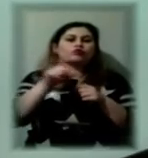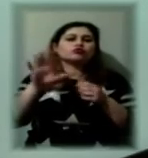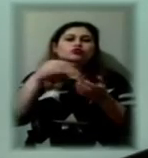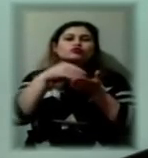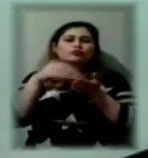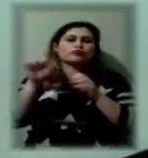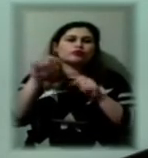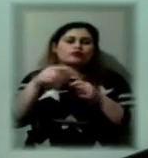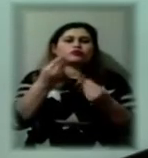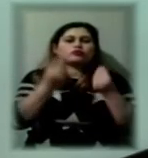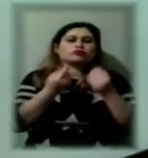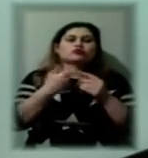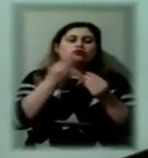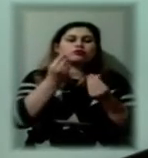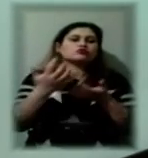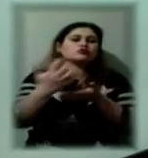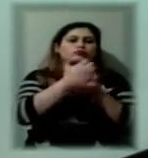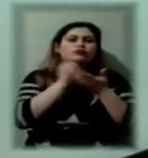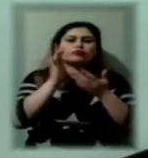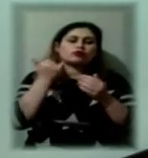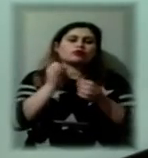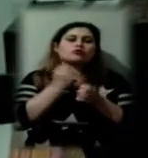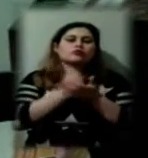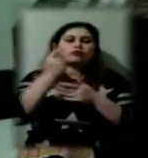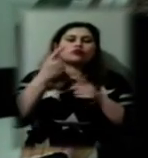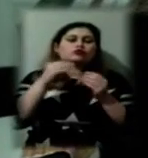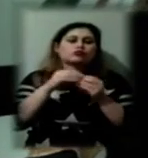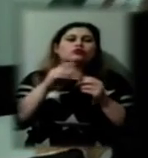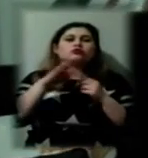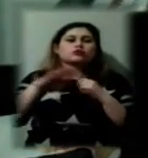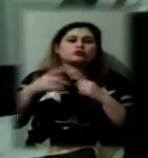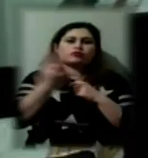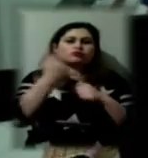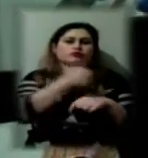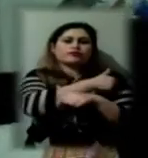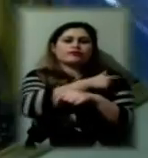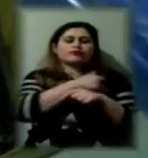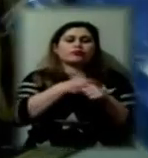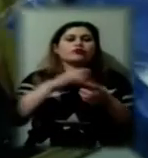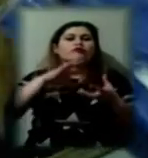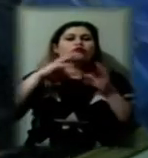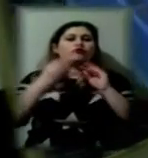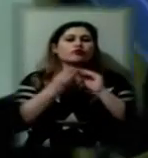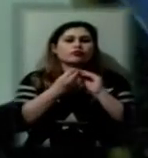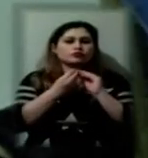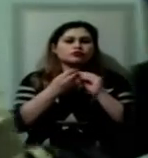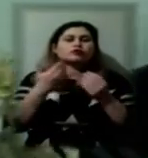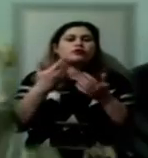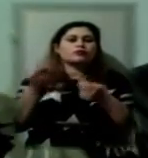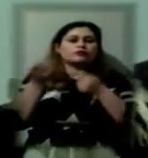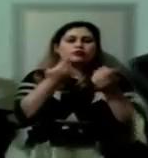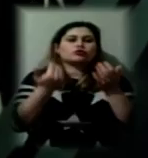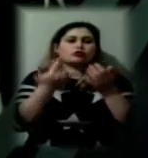направлені до дитячої обласної лікарні». З районів області надіслали перші роботи. Майстриня Оксана